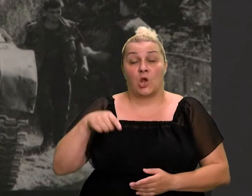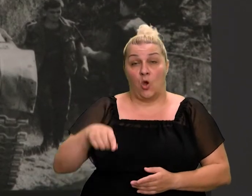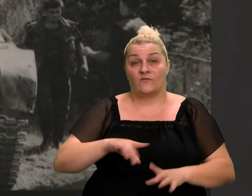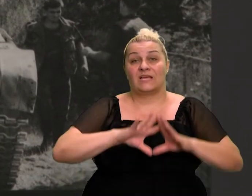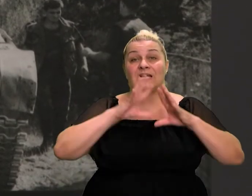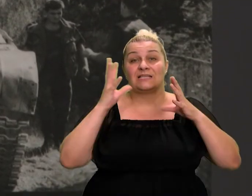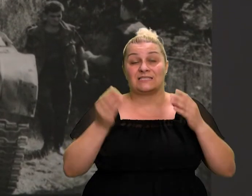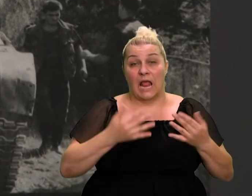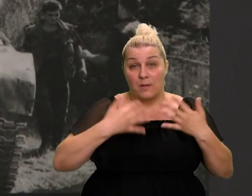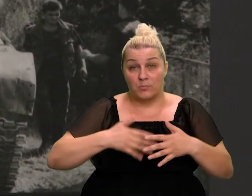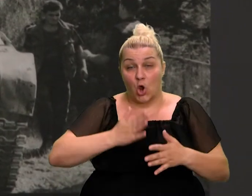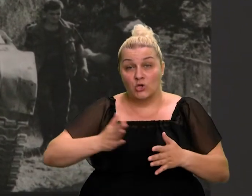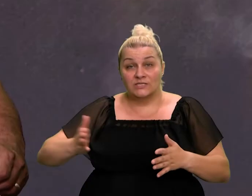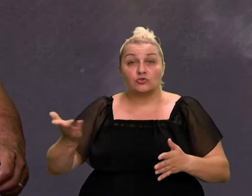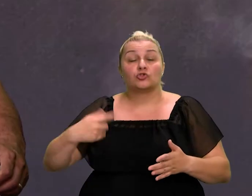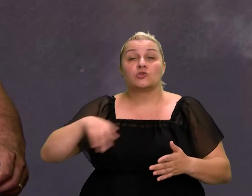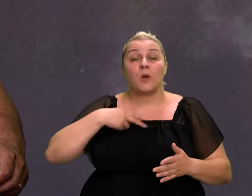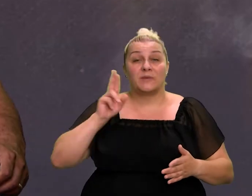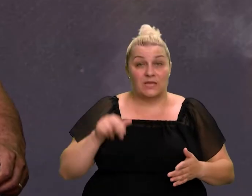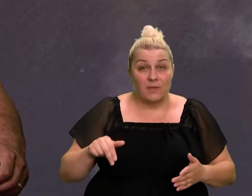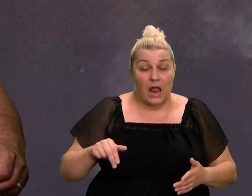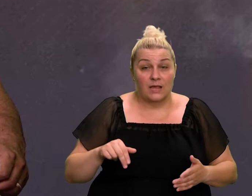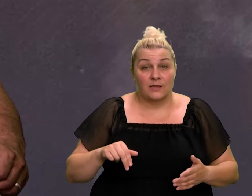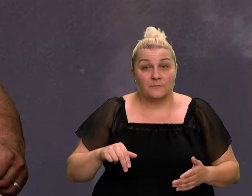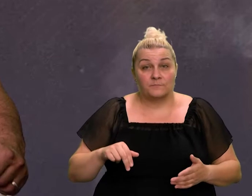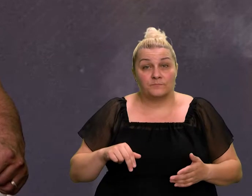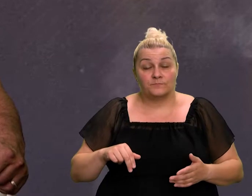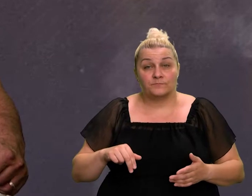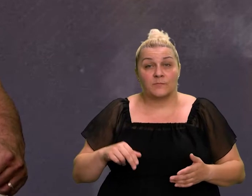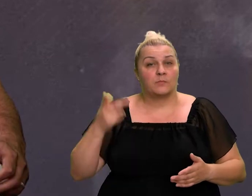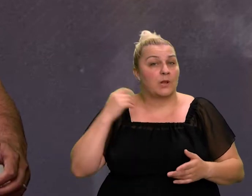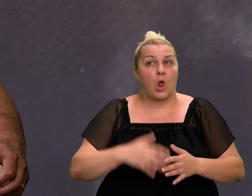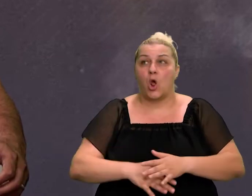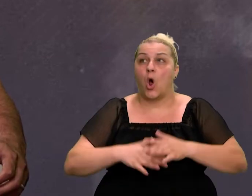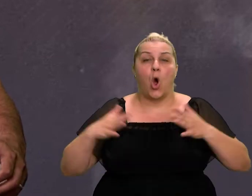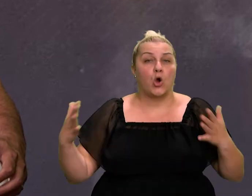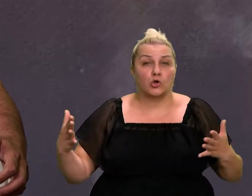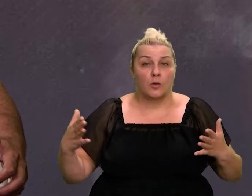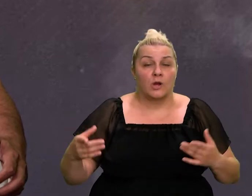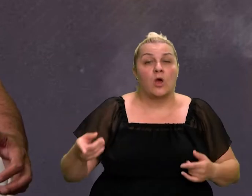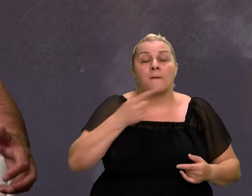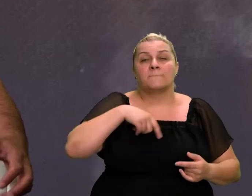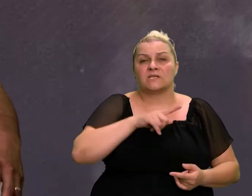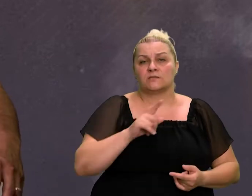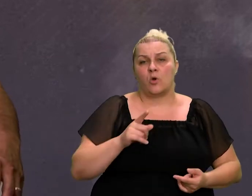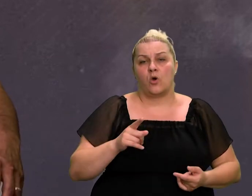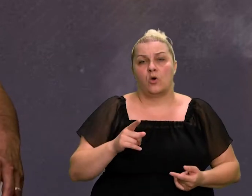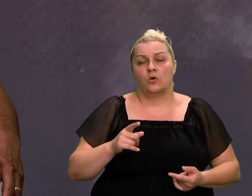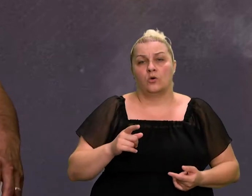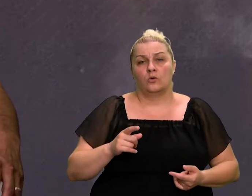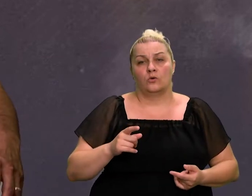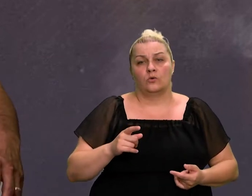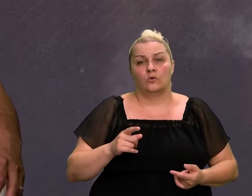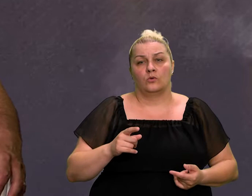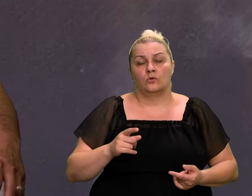taj cili proces koji smo mi imali je bija ogroman. Znači, mi smo u sto godina u jednom